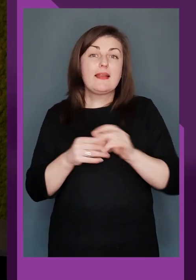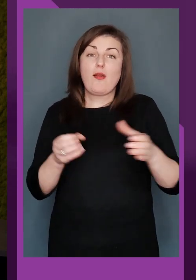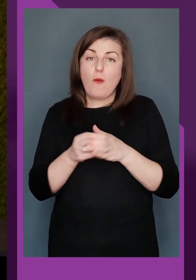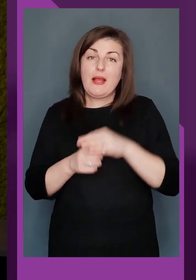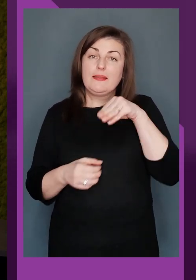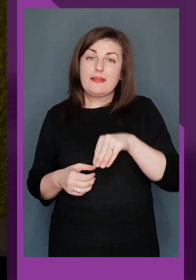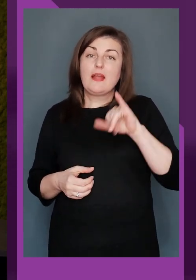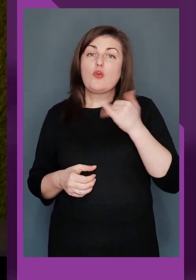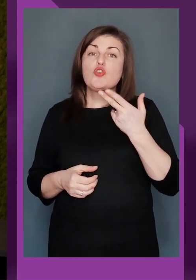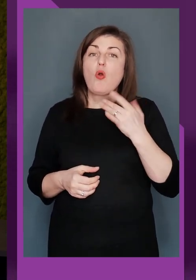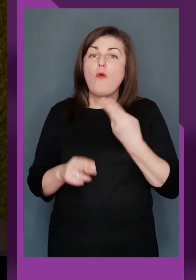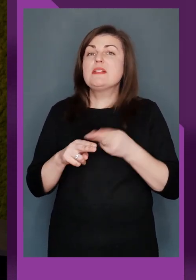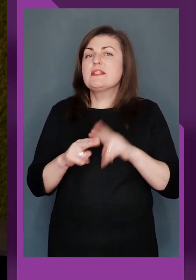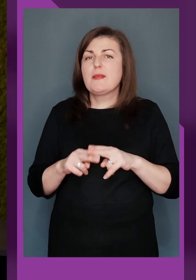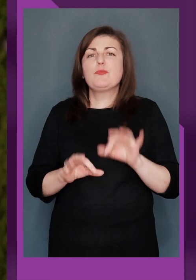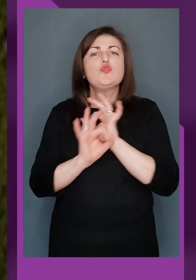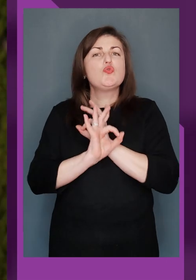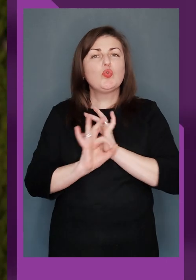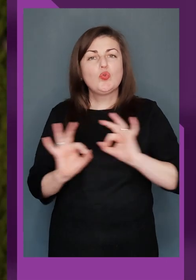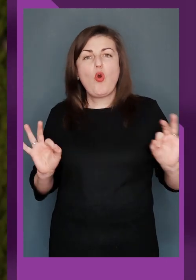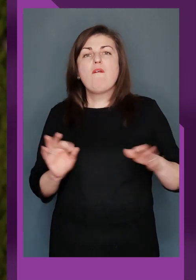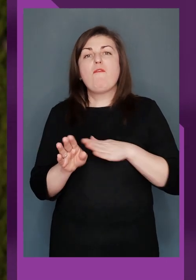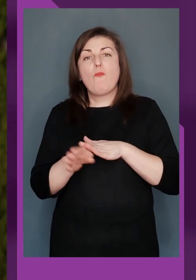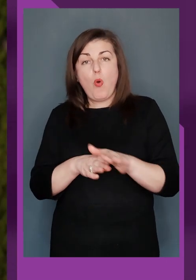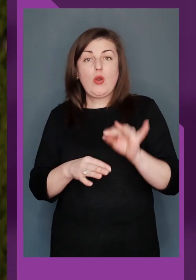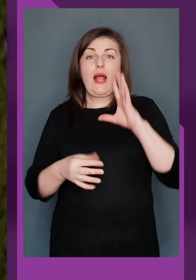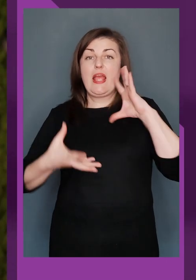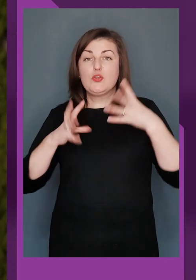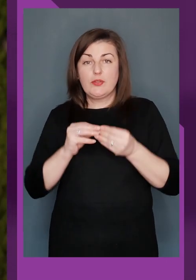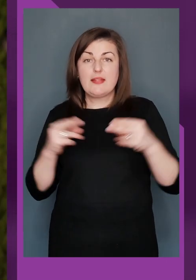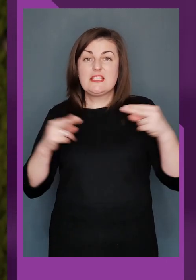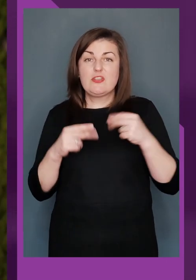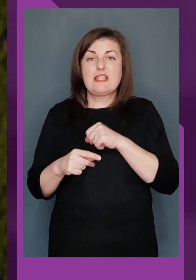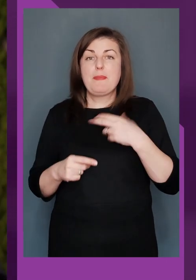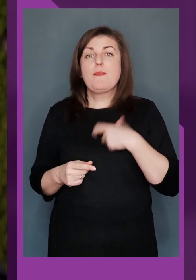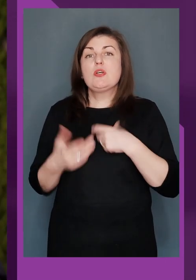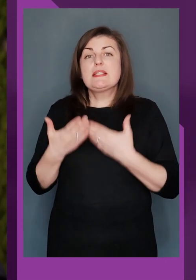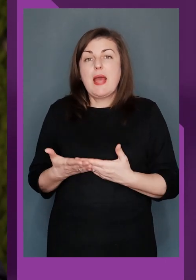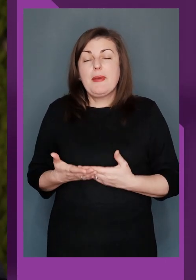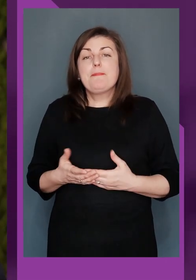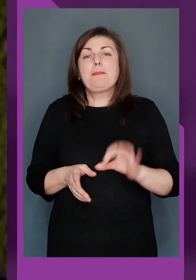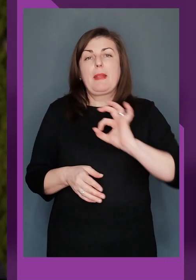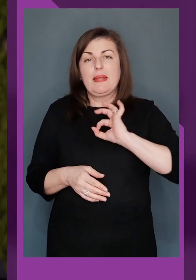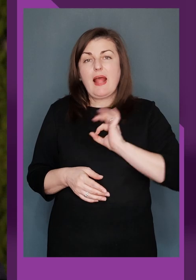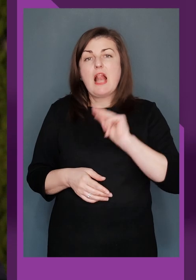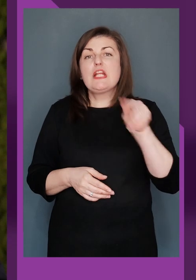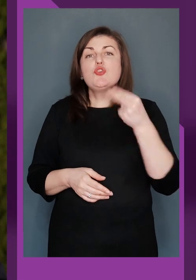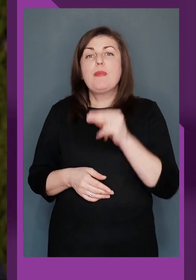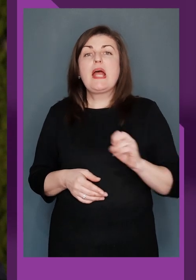тренерка команди Тетяна Ушакова з цим чудово впоралась. Ну і результати свідчать самі про себе.